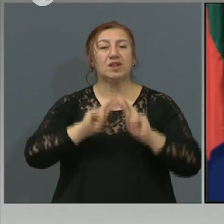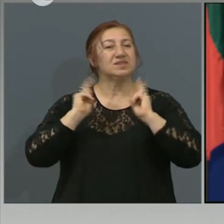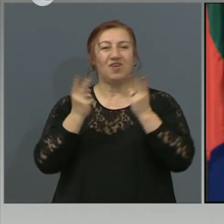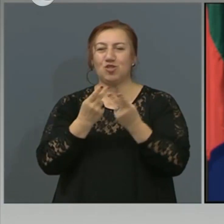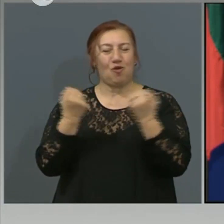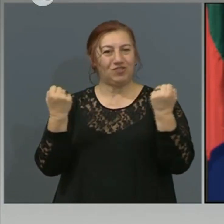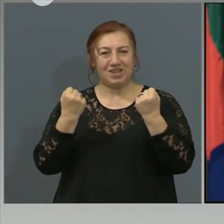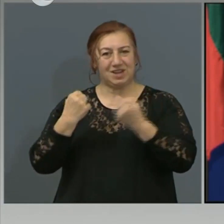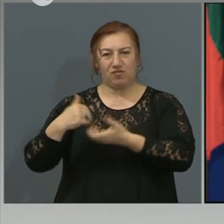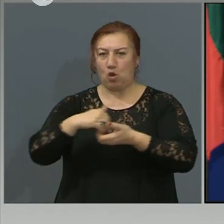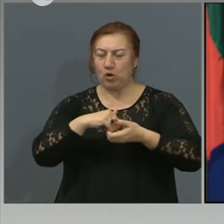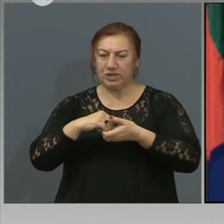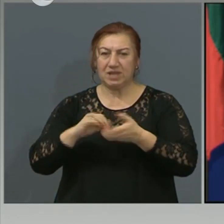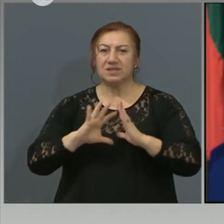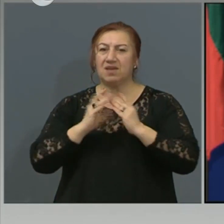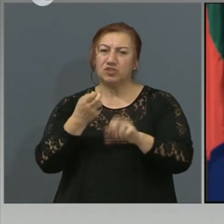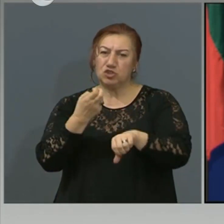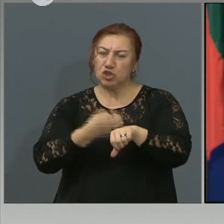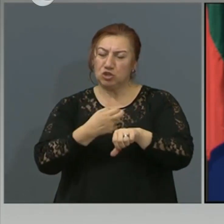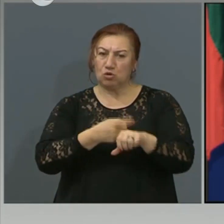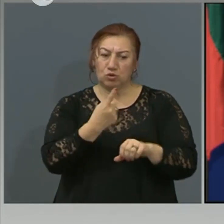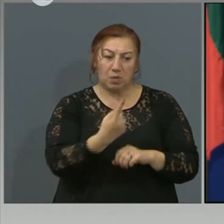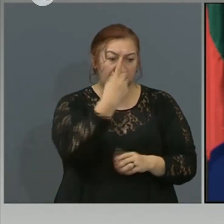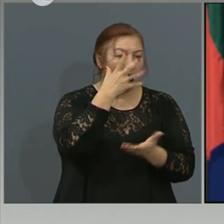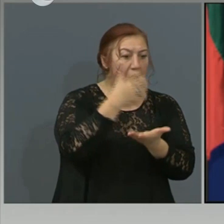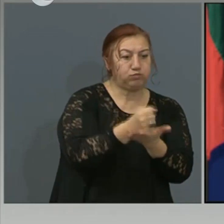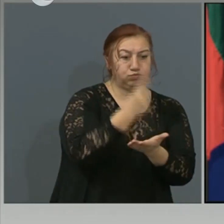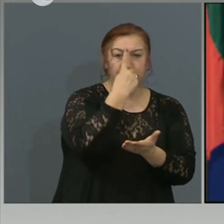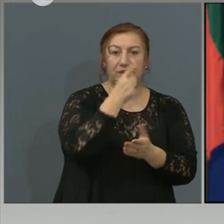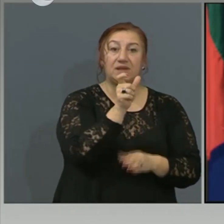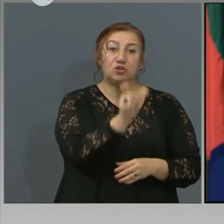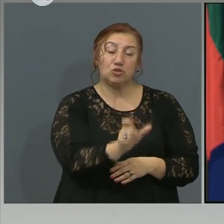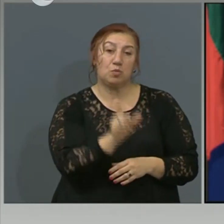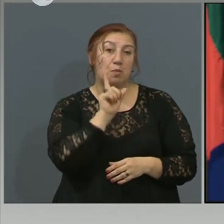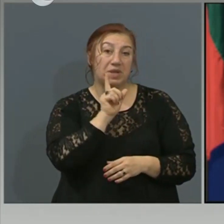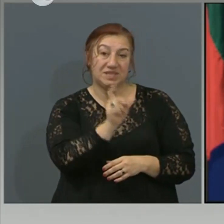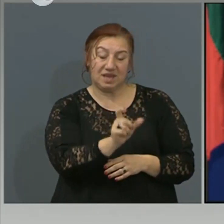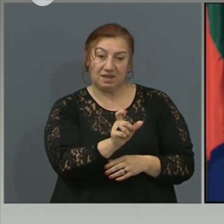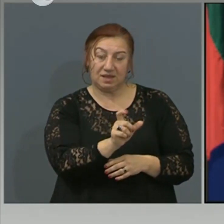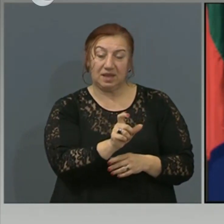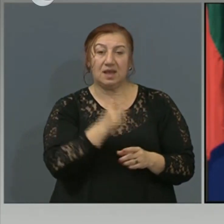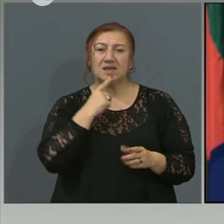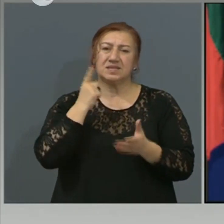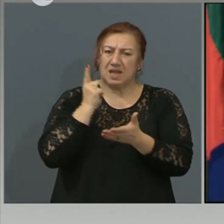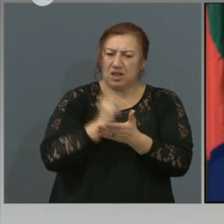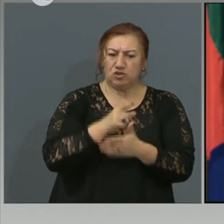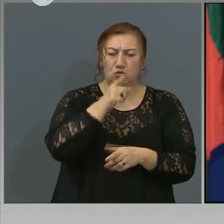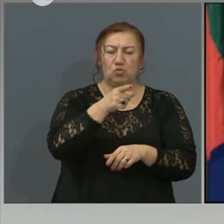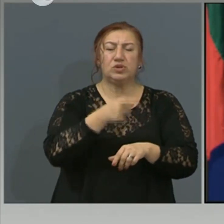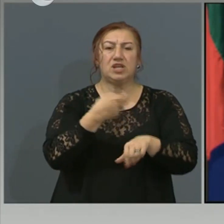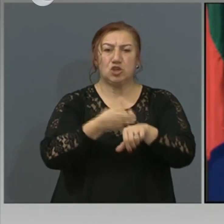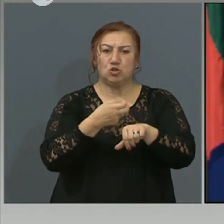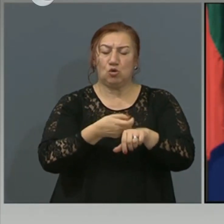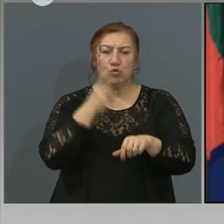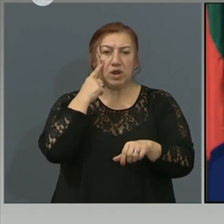всички медици, които първо е открит такъв пациент при тях, задължително се тестват и